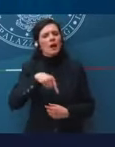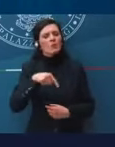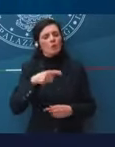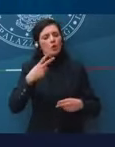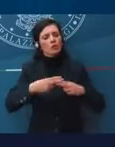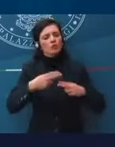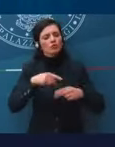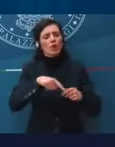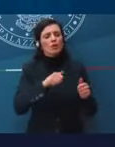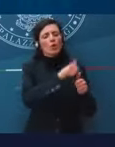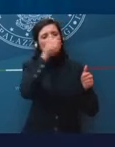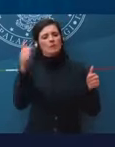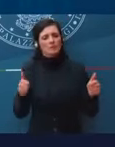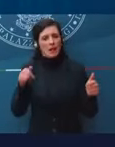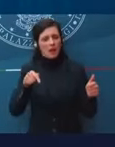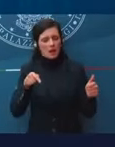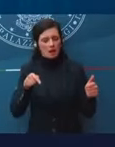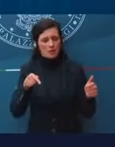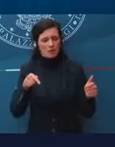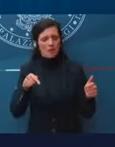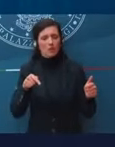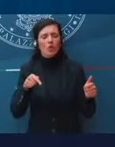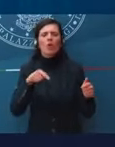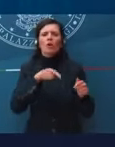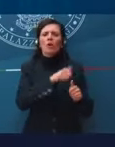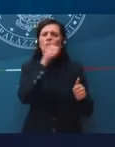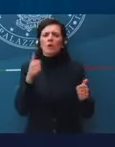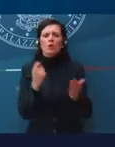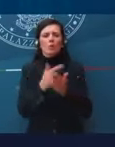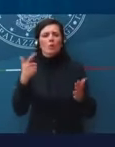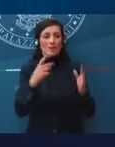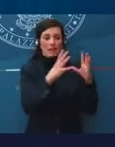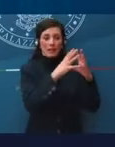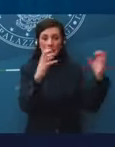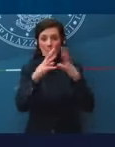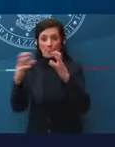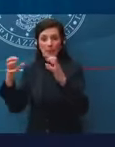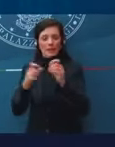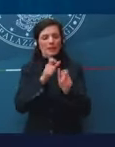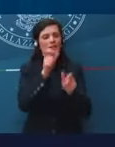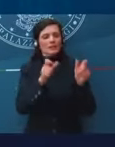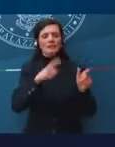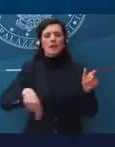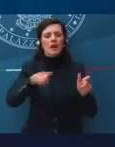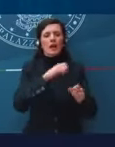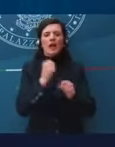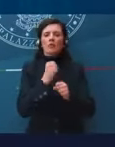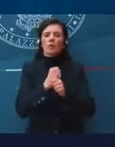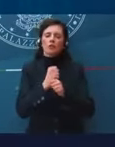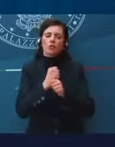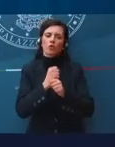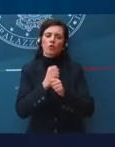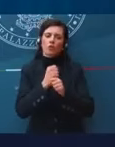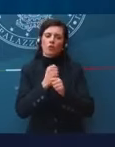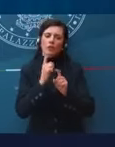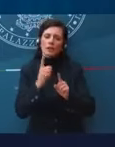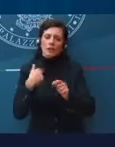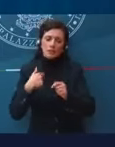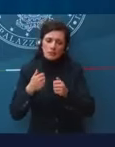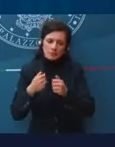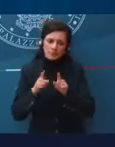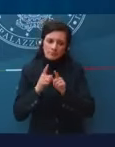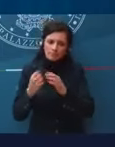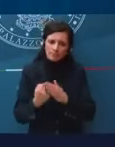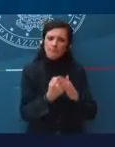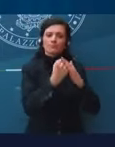necessario accompagnare le imprese e i lavoratori nel percorso di uscita